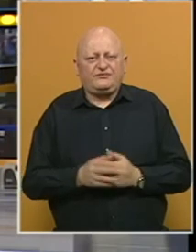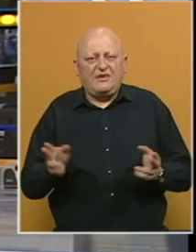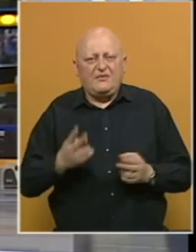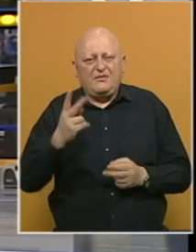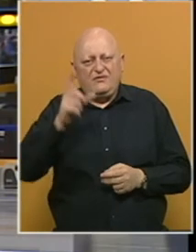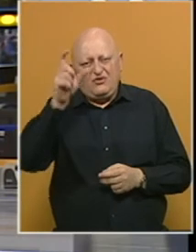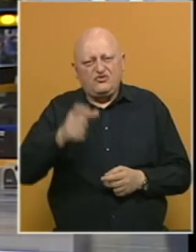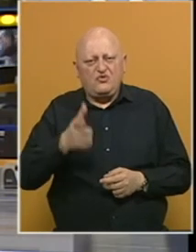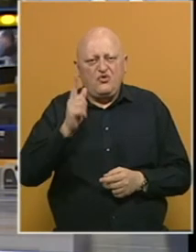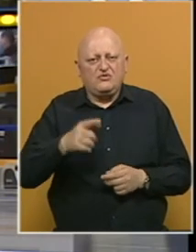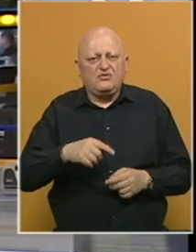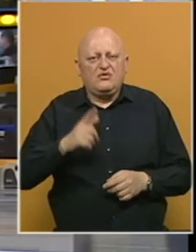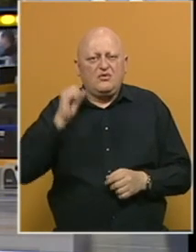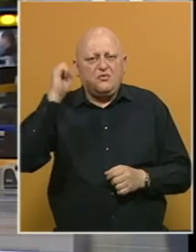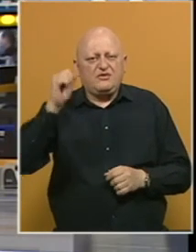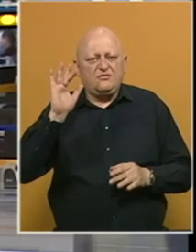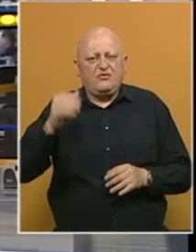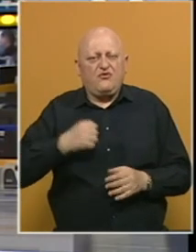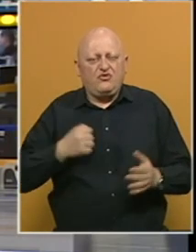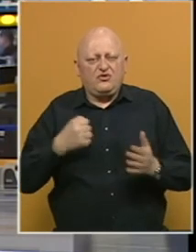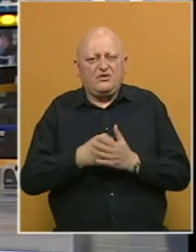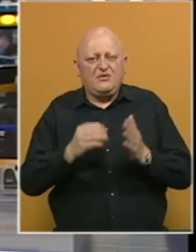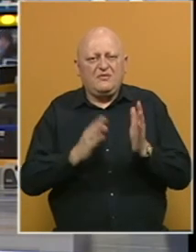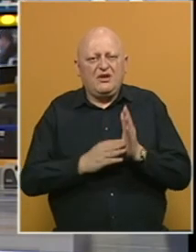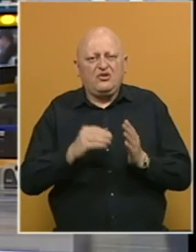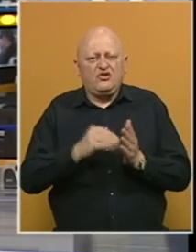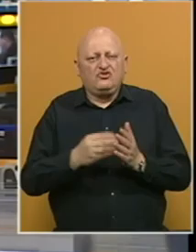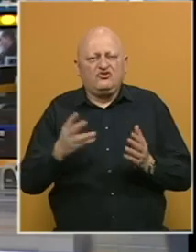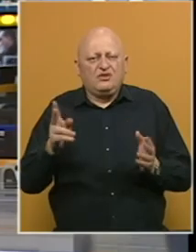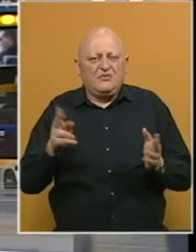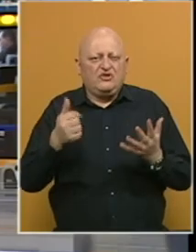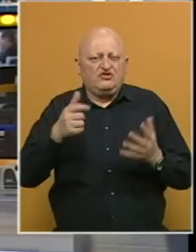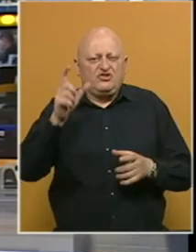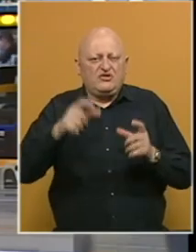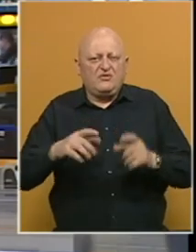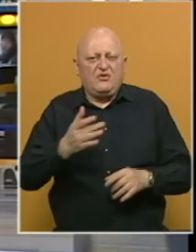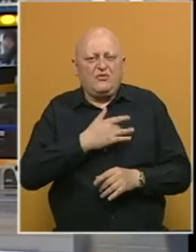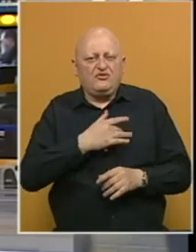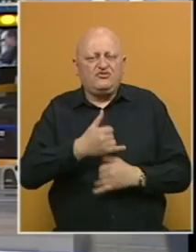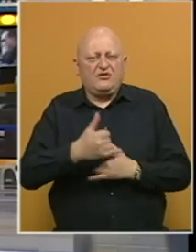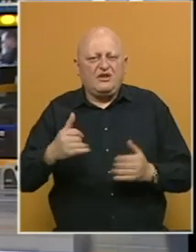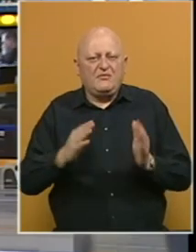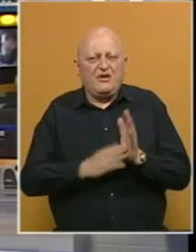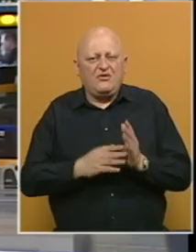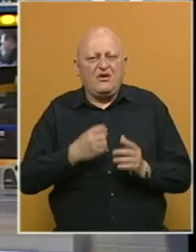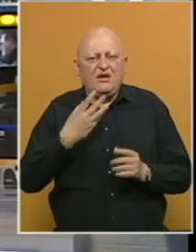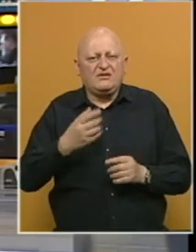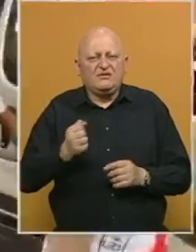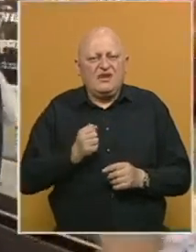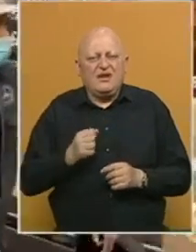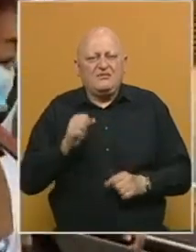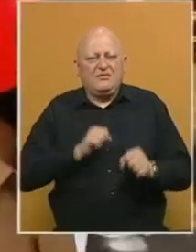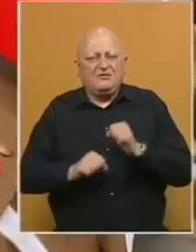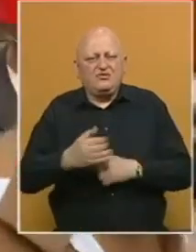Najmanje dvije osobe ubijene su tokom protesta protiv vojnog udara o Mijanmaru. Još najmanje šest osoba je povriđeno u gradu Mandalaju kada su